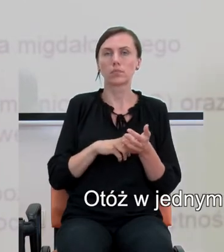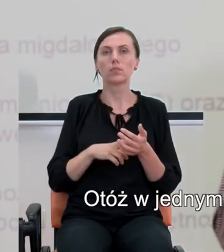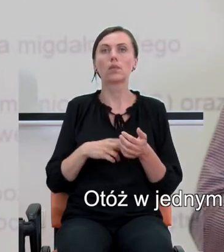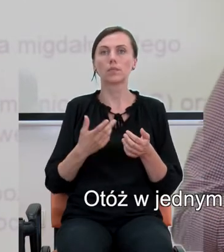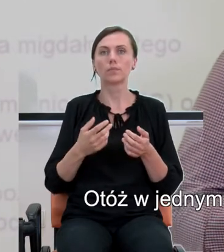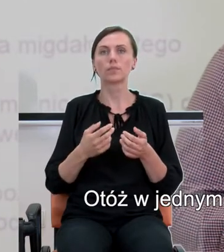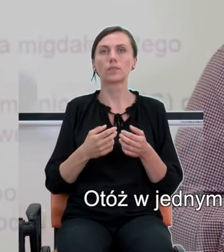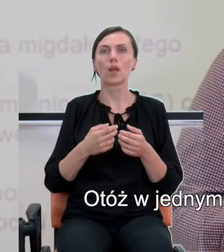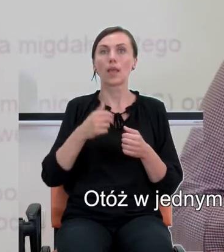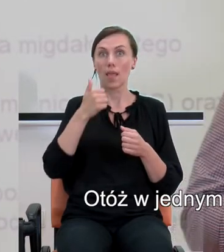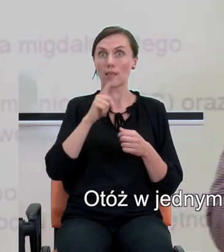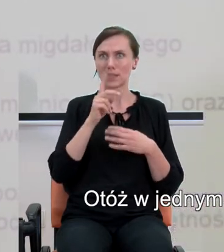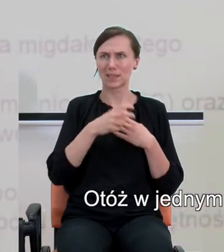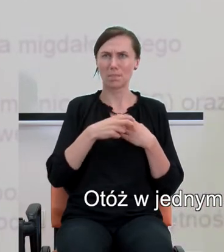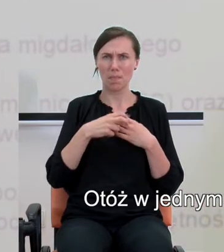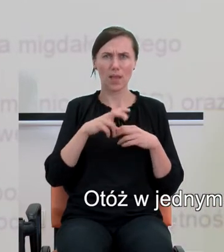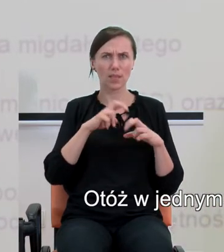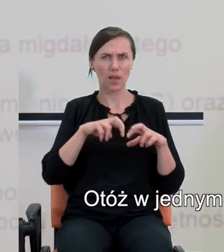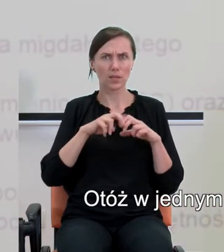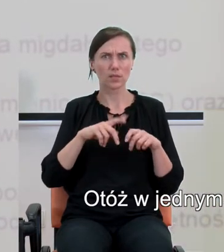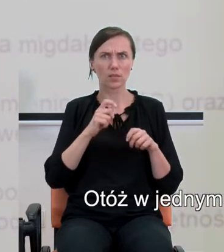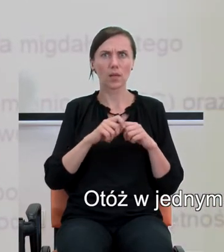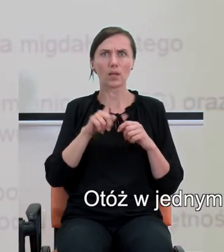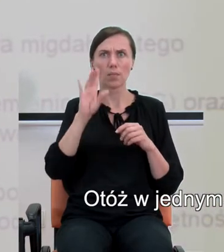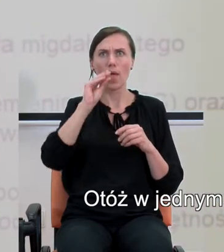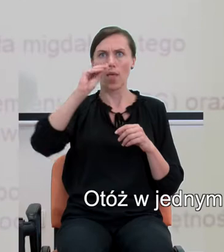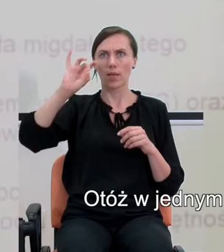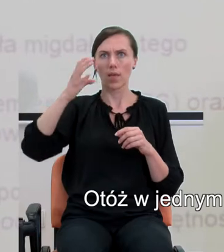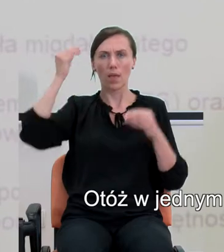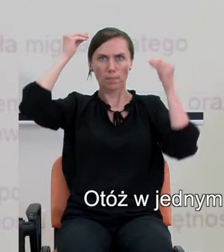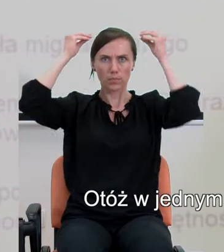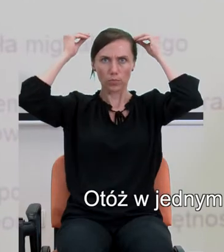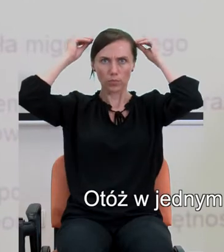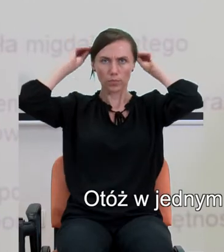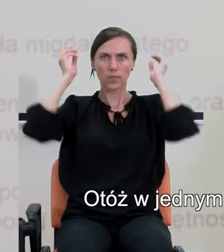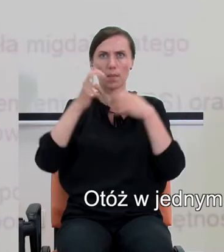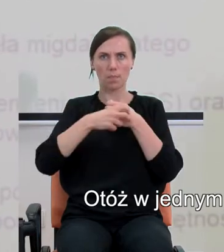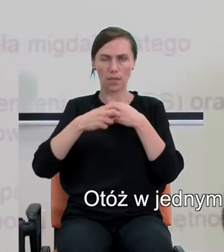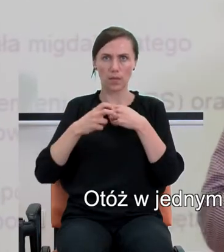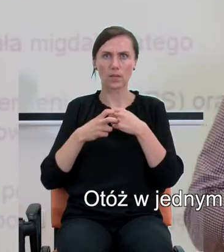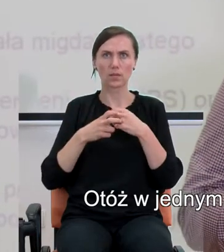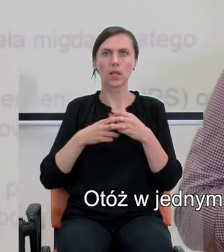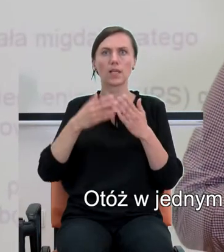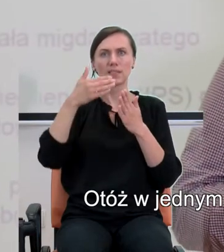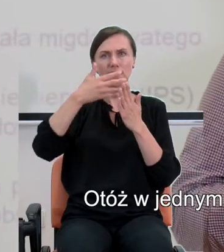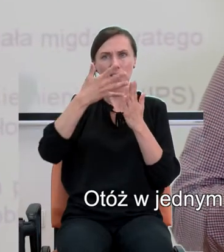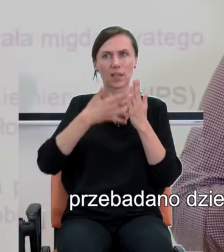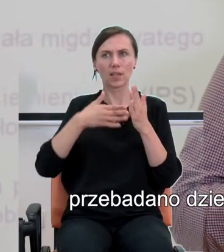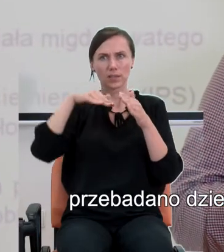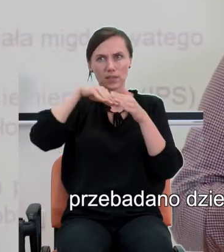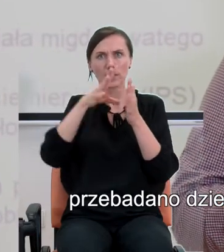Otóż w jednym z badań przy użyciu rezonansu magnetycznego, metody skanowania mózgu,